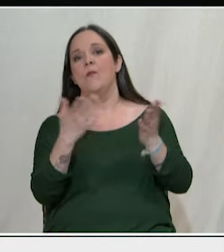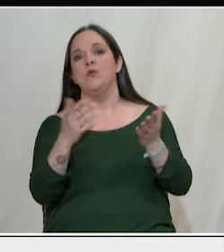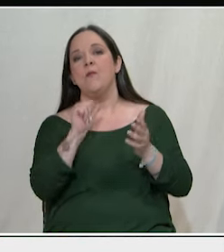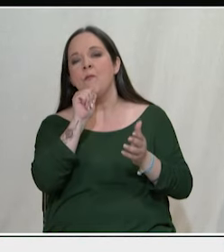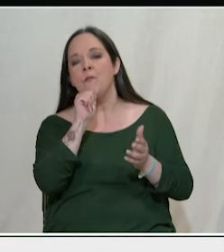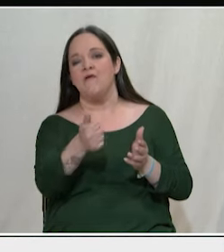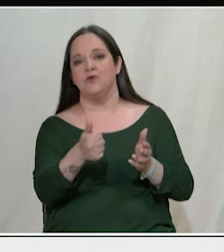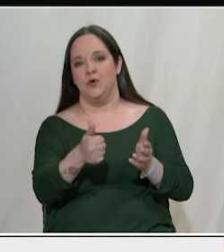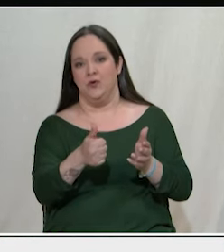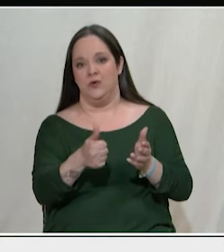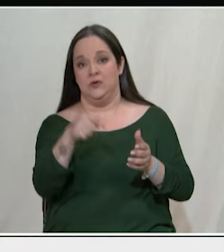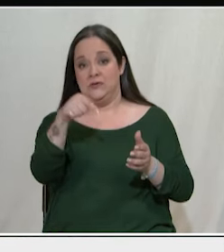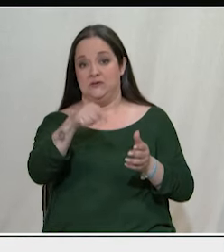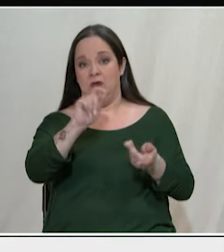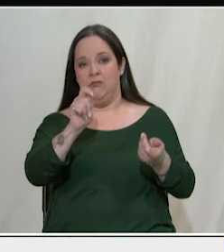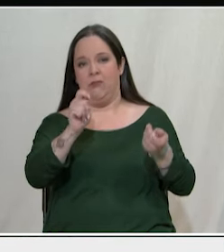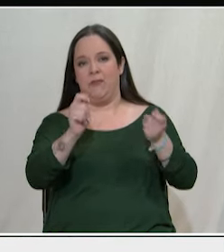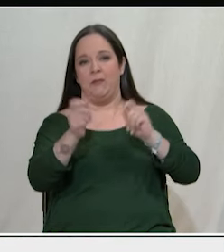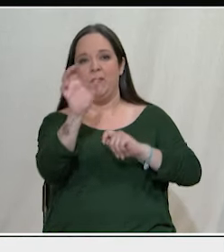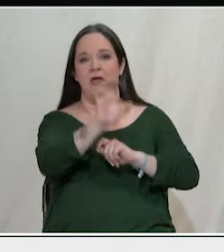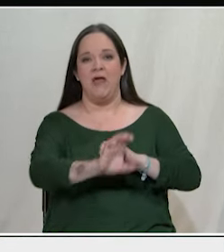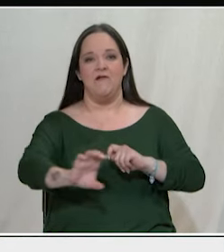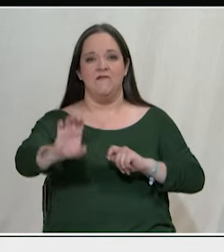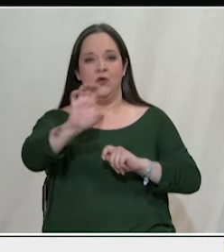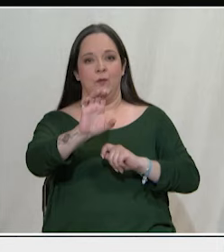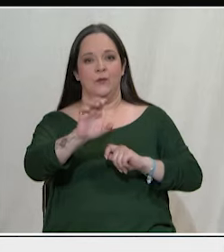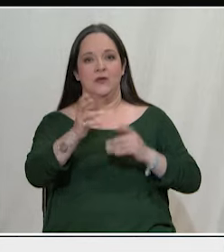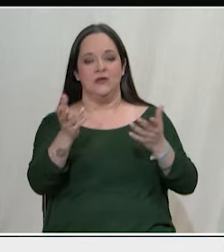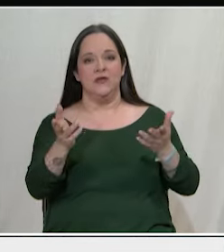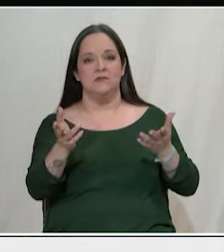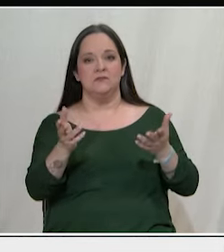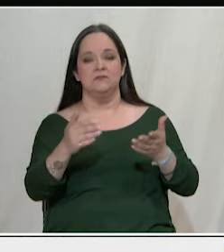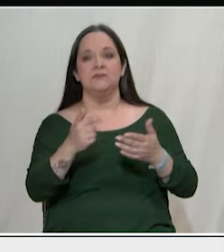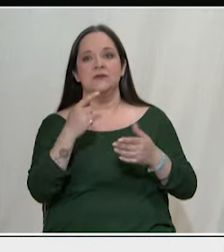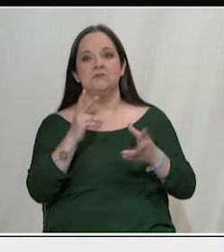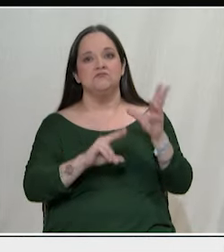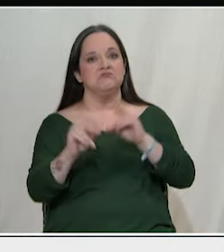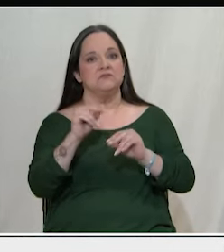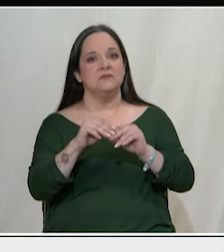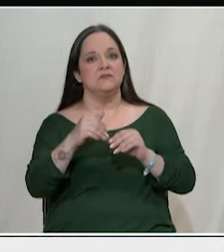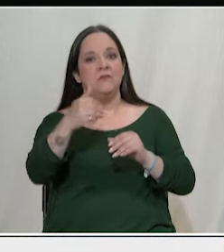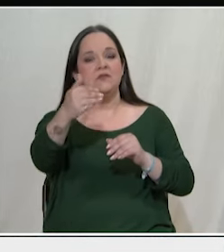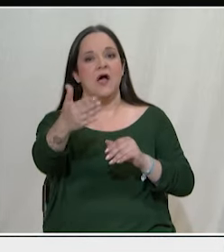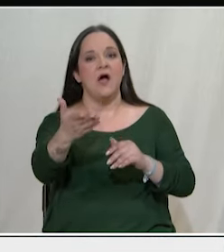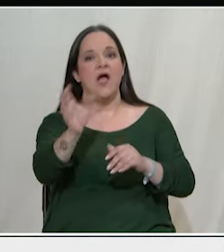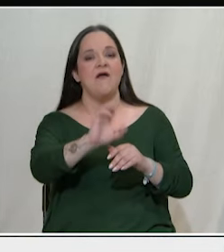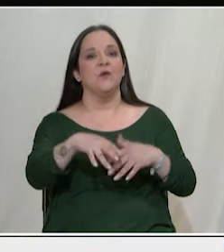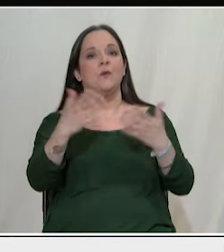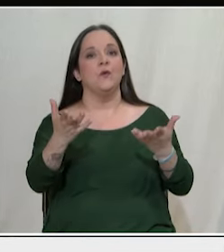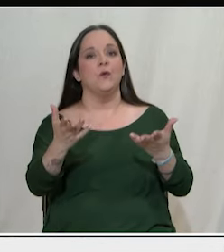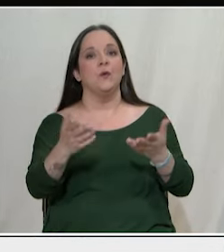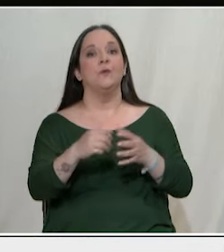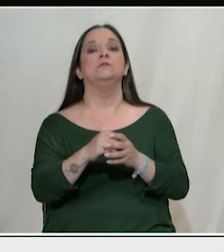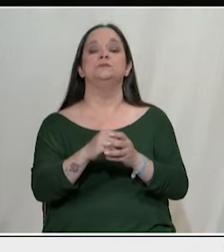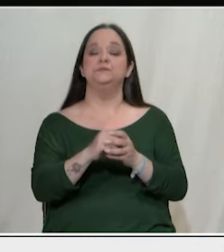μαύρη γίνεται σήμερα η Ευρώπη και ανήχει και τη συζήτηση σε ποια Ευρώπη πρέπει να πάμε εμείς απέναντι σε αυτό. Κύριε Σκεύο για να